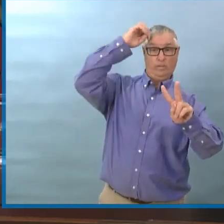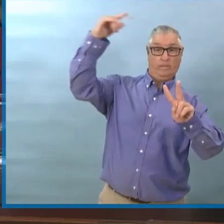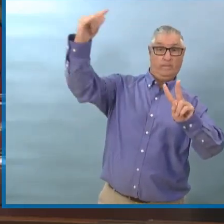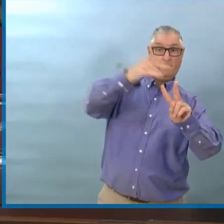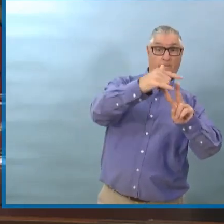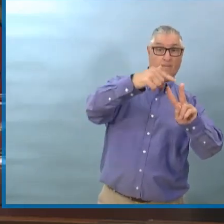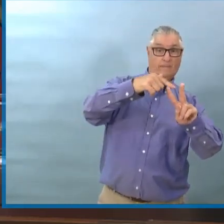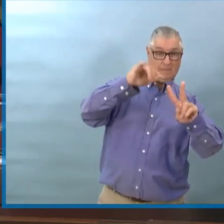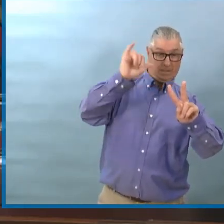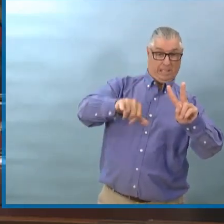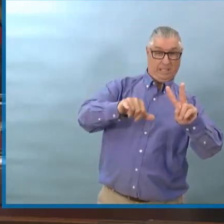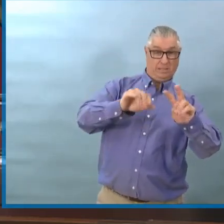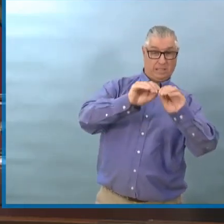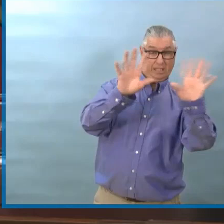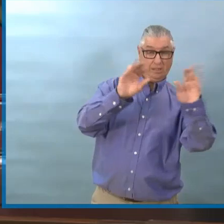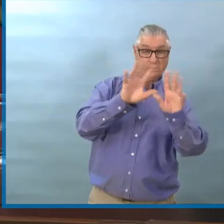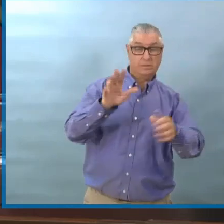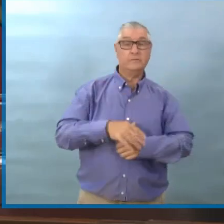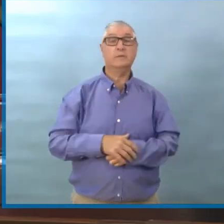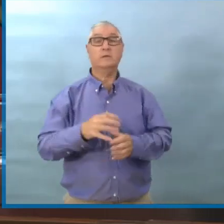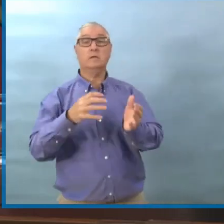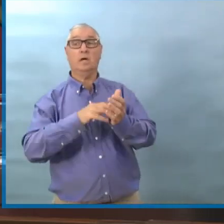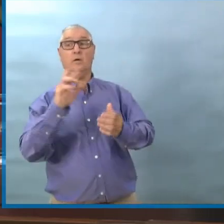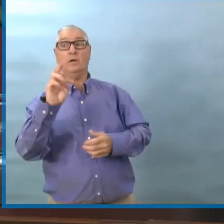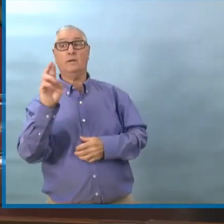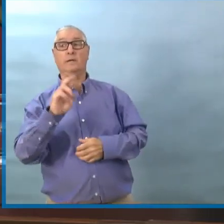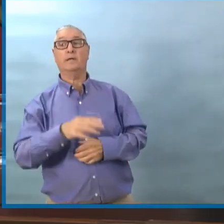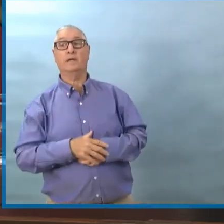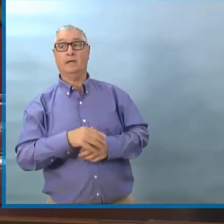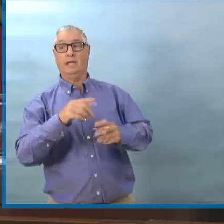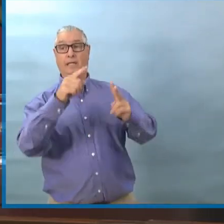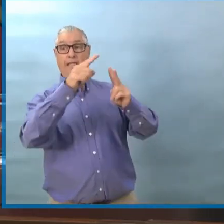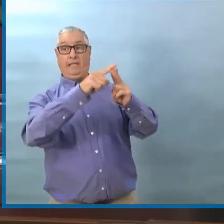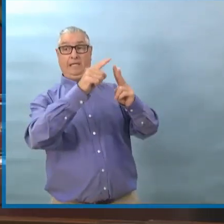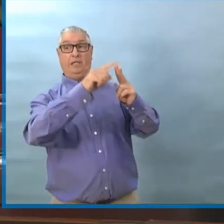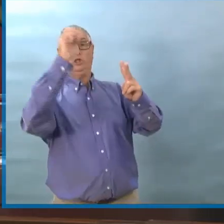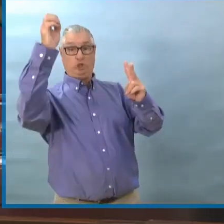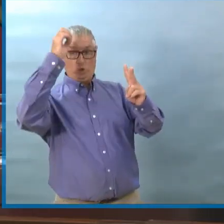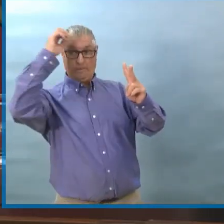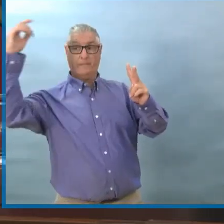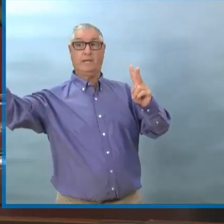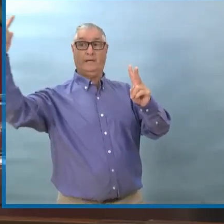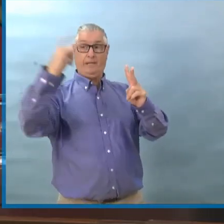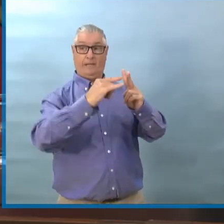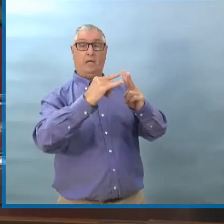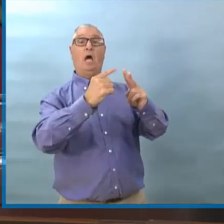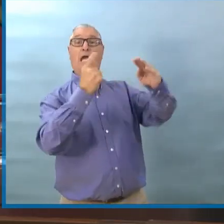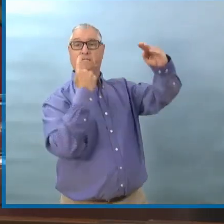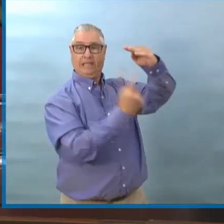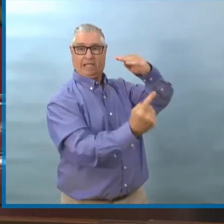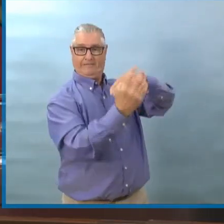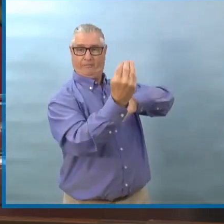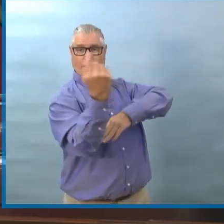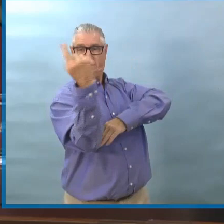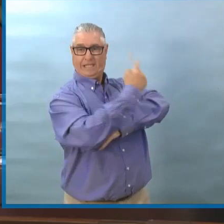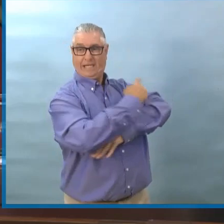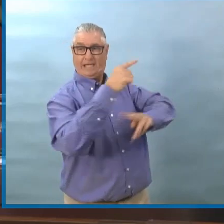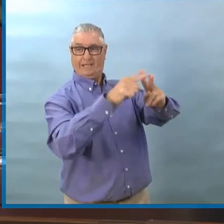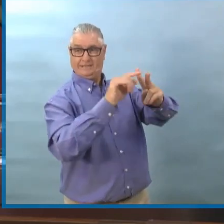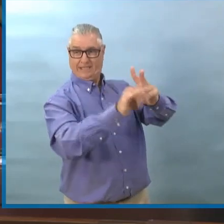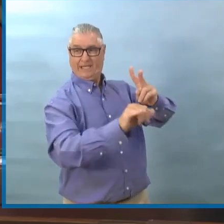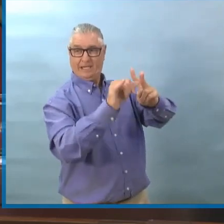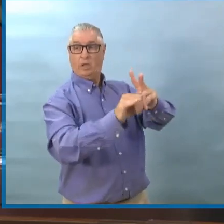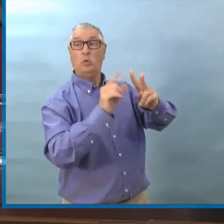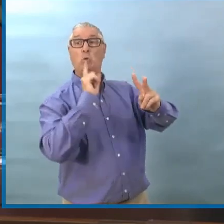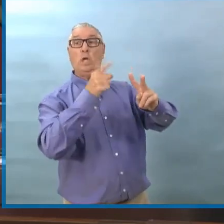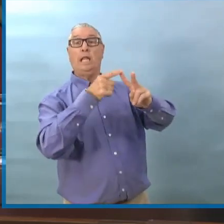Idéalement, quand les gens s'isolent chez eux, il ne devrait pas y avoir de contact avec les autres